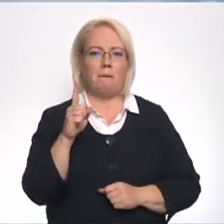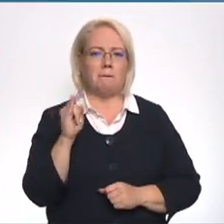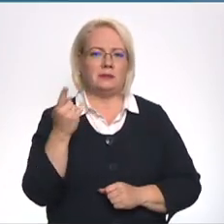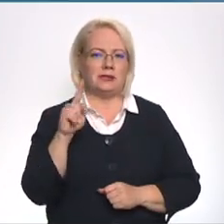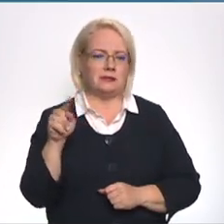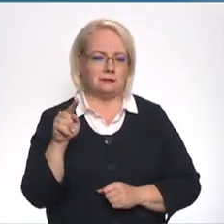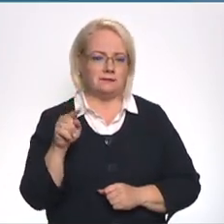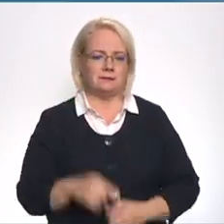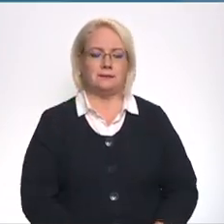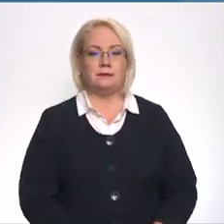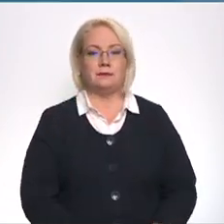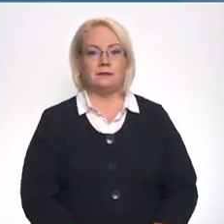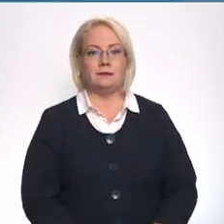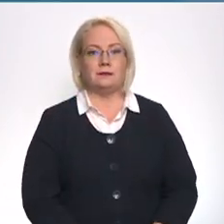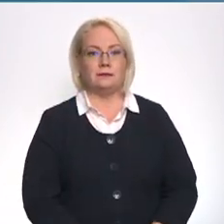Sanderson, Zemgals reģionālā televīzija.